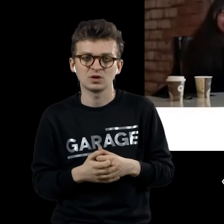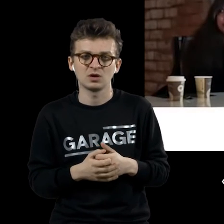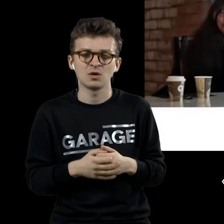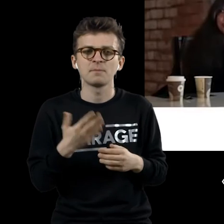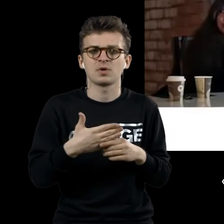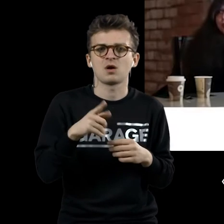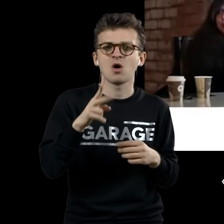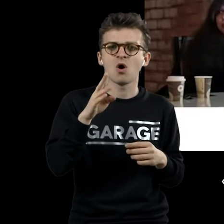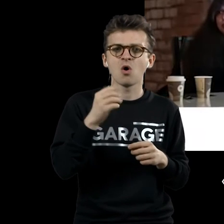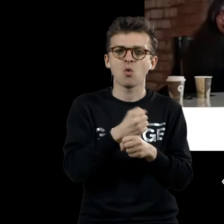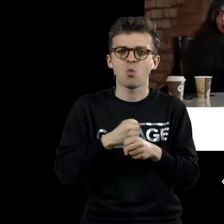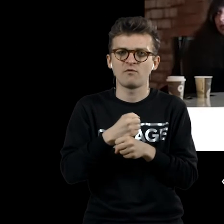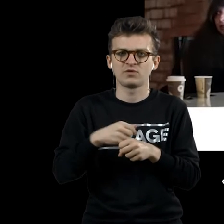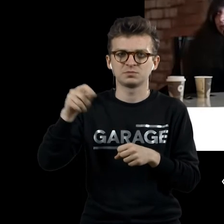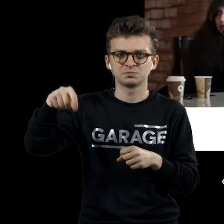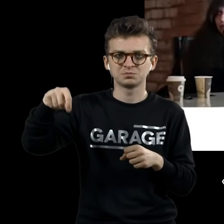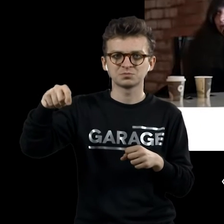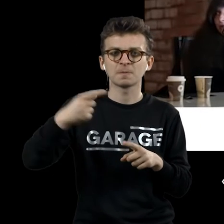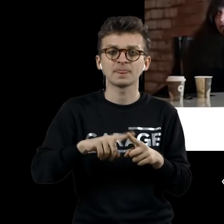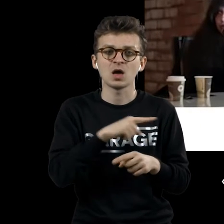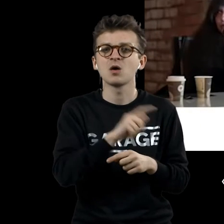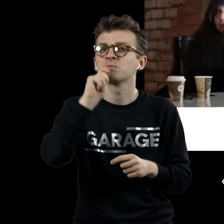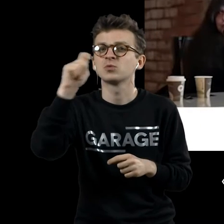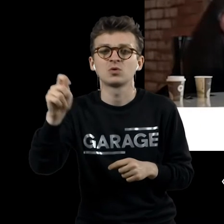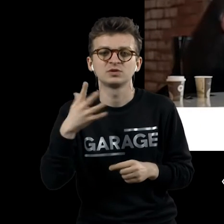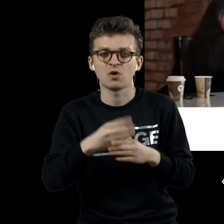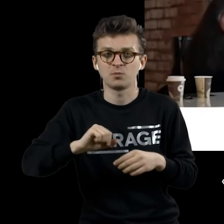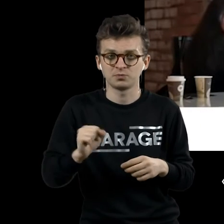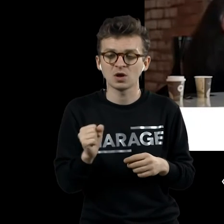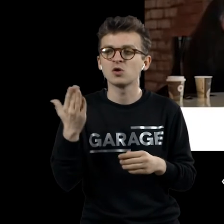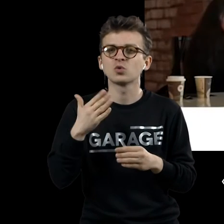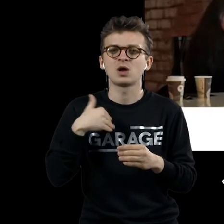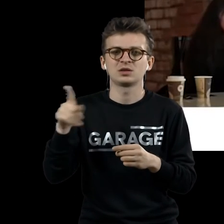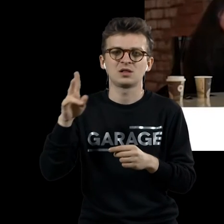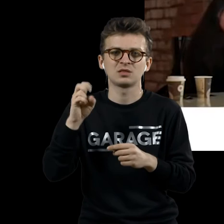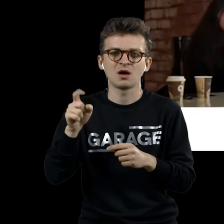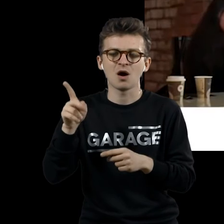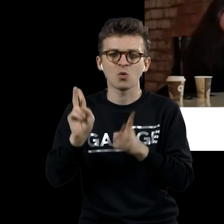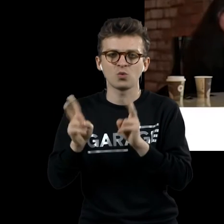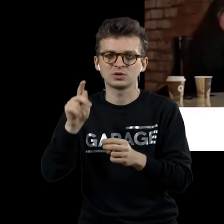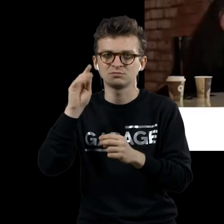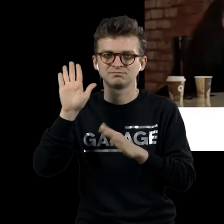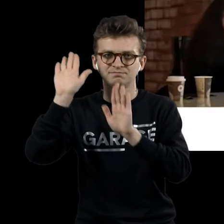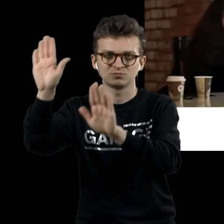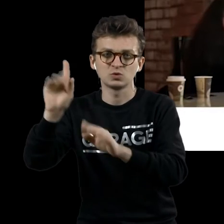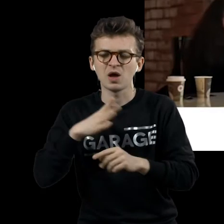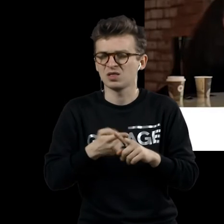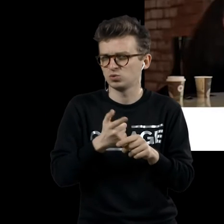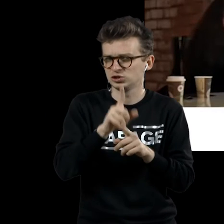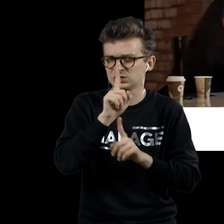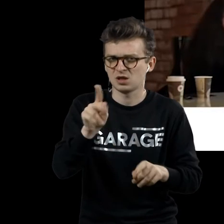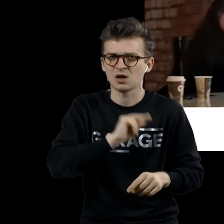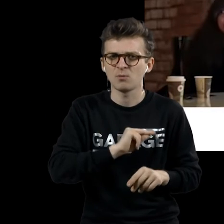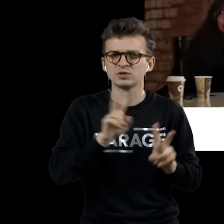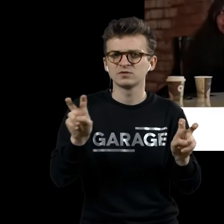Кофемолка, которую Дюшан дарит своему приятелю, который хотел что-то повесить на кухне, картинку. Вот такая вот странная работа, которая